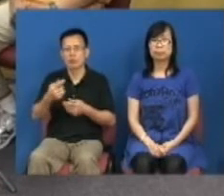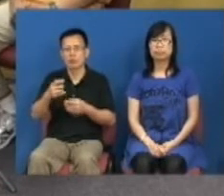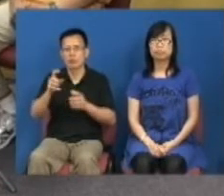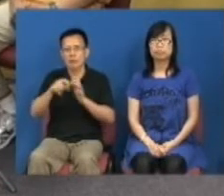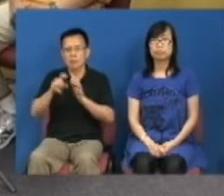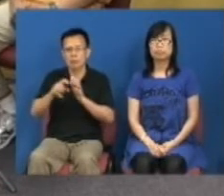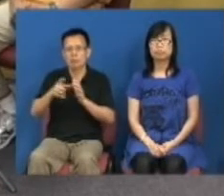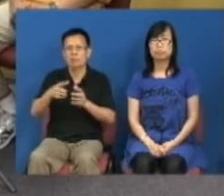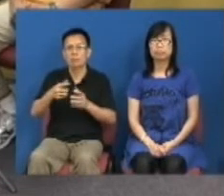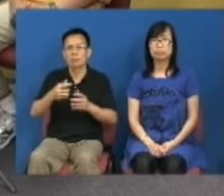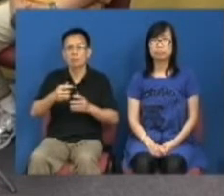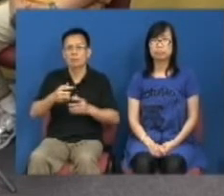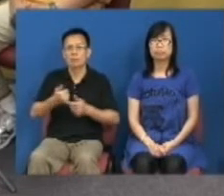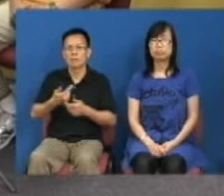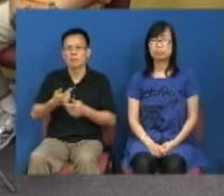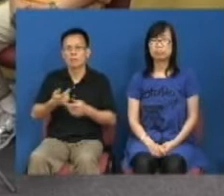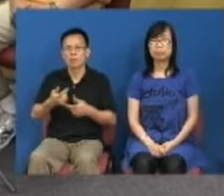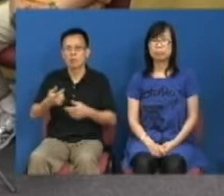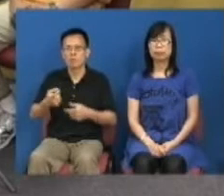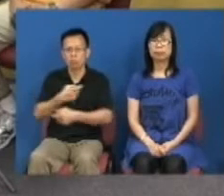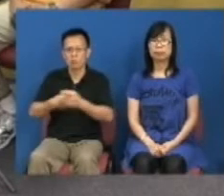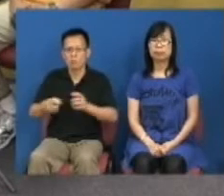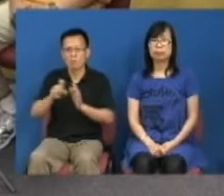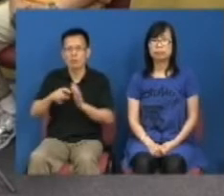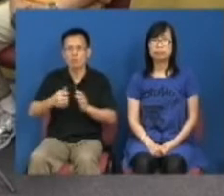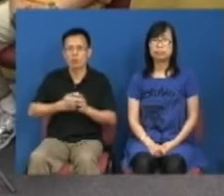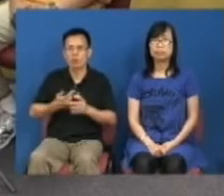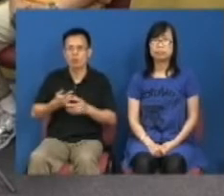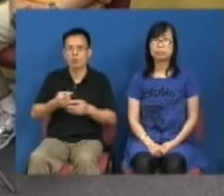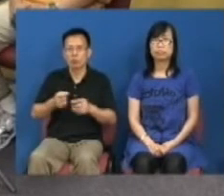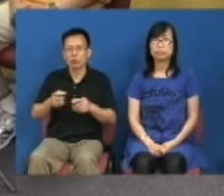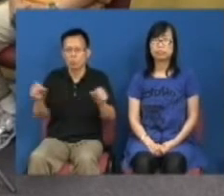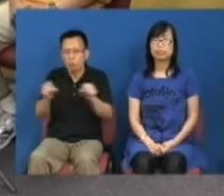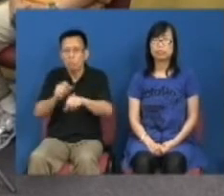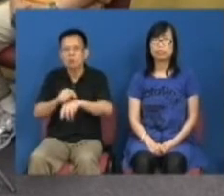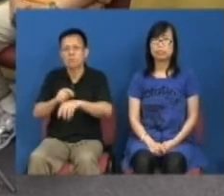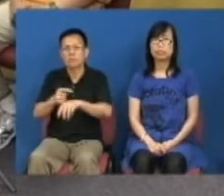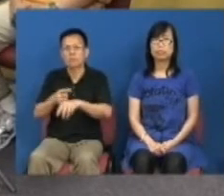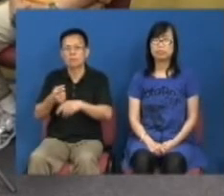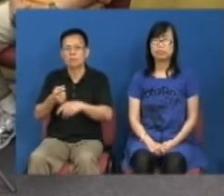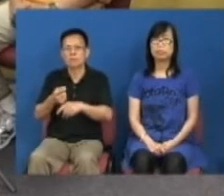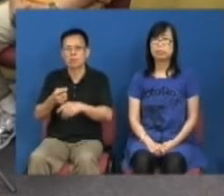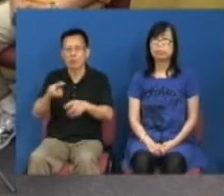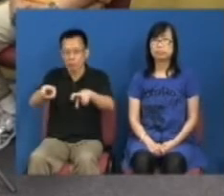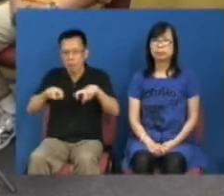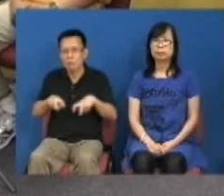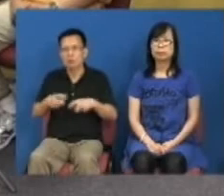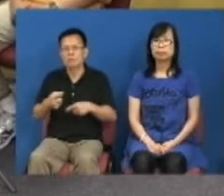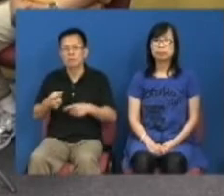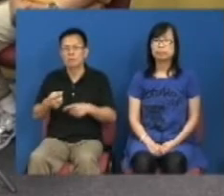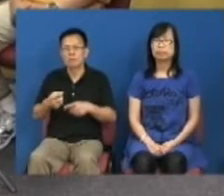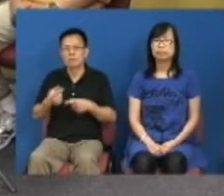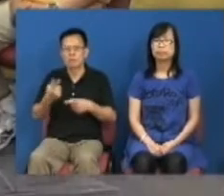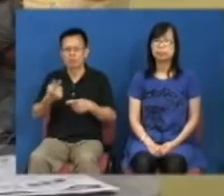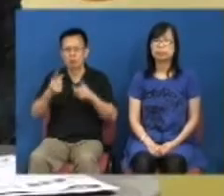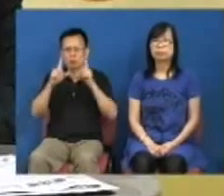商业银行家那些要在很短时间赚很多钱的嘴唸是很认真的你